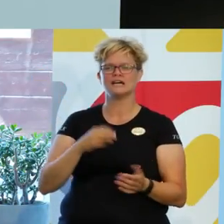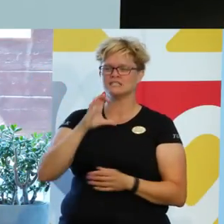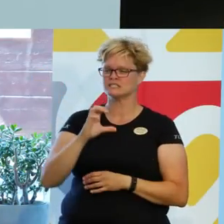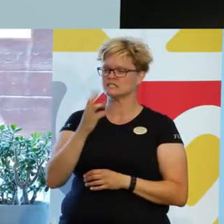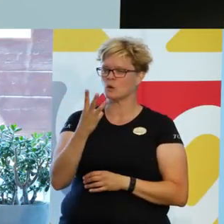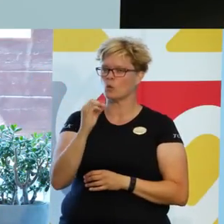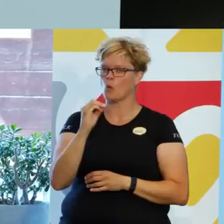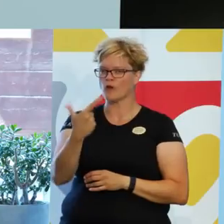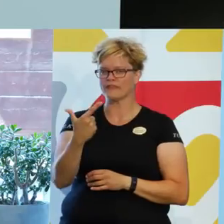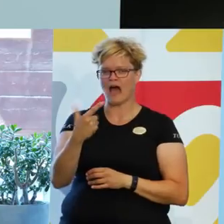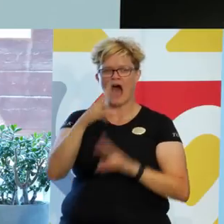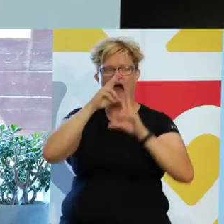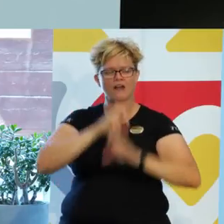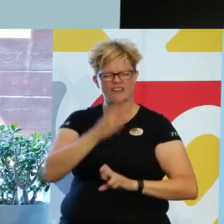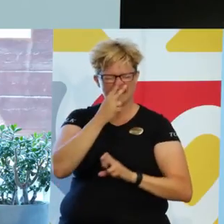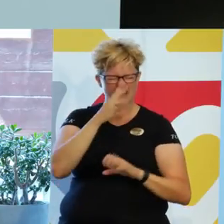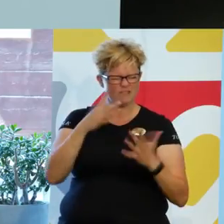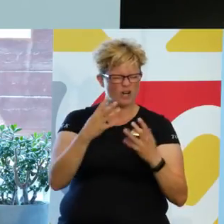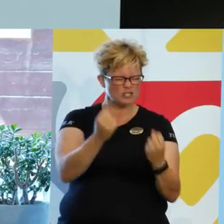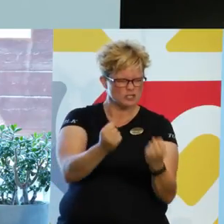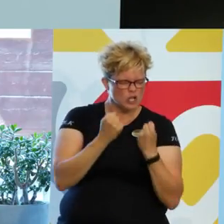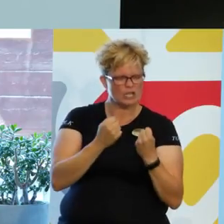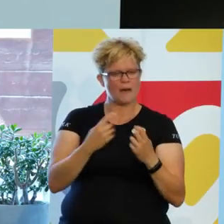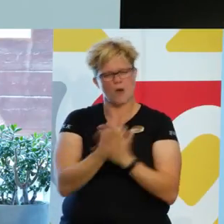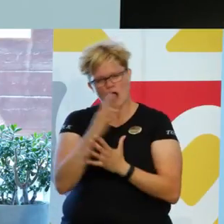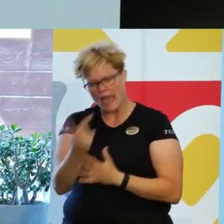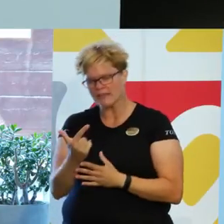-analyser. Tittat på styrkor, möjligheter och hot, hinder